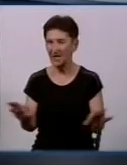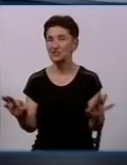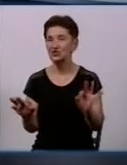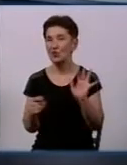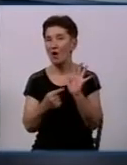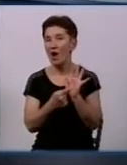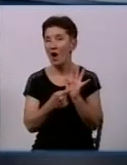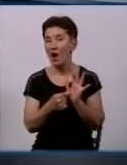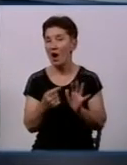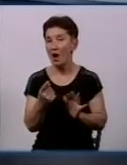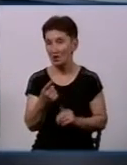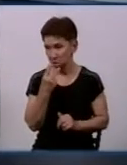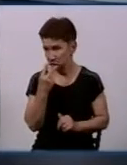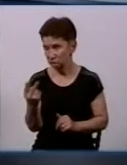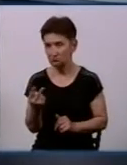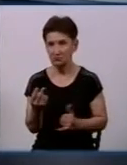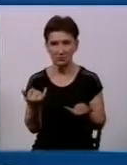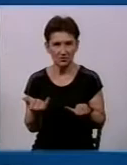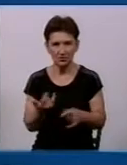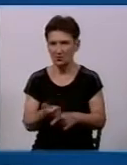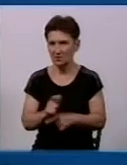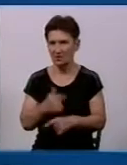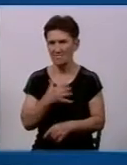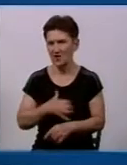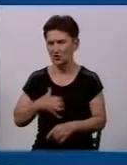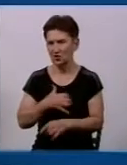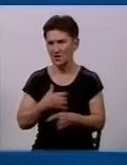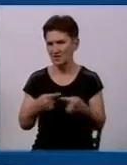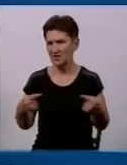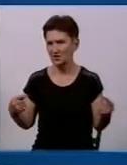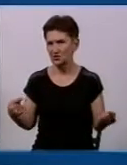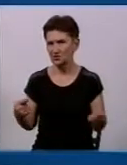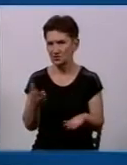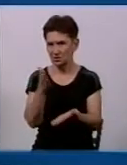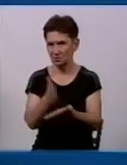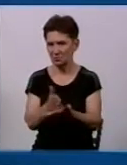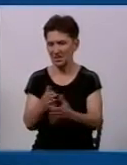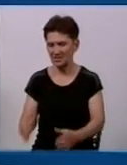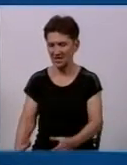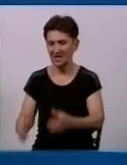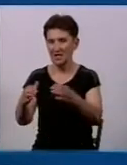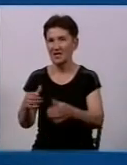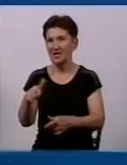Носкільки це важлива річ сьогодні, мати гідрант під час гасіння пожежі?